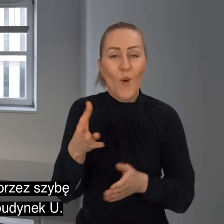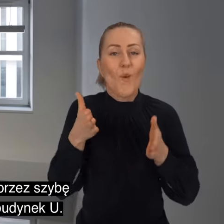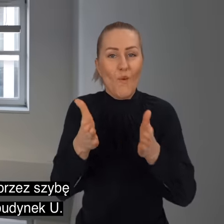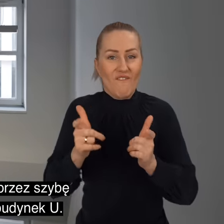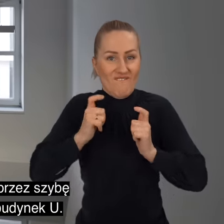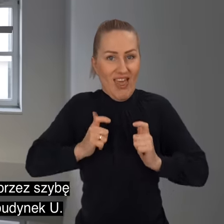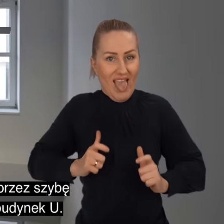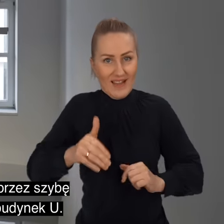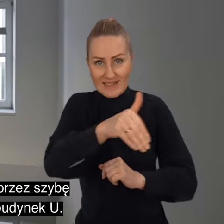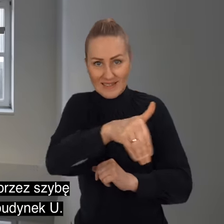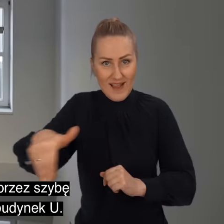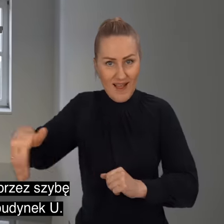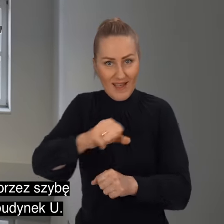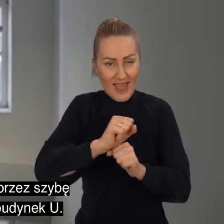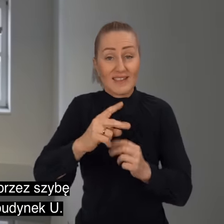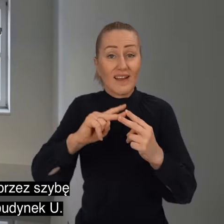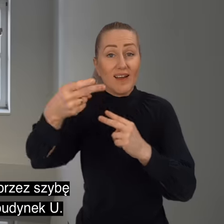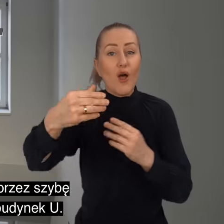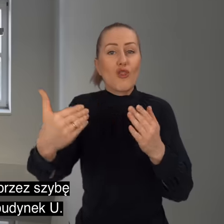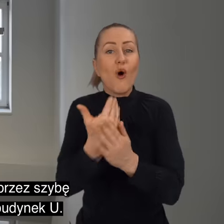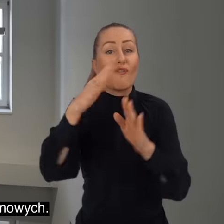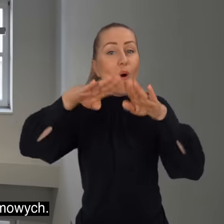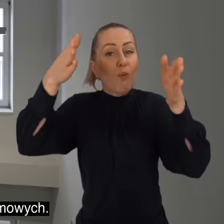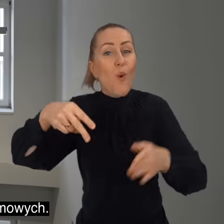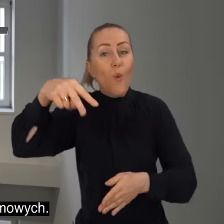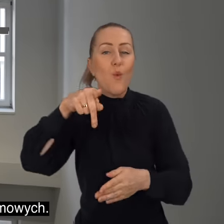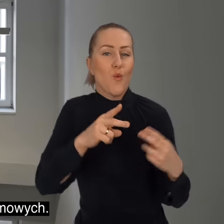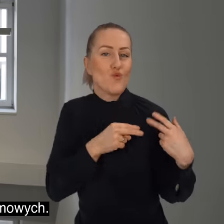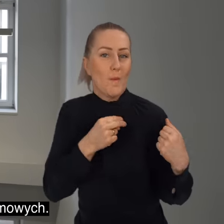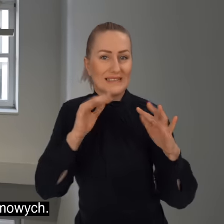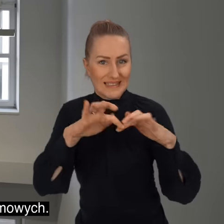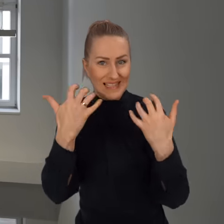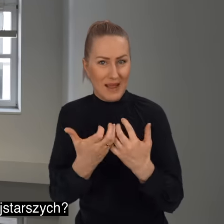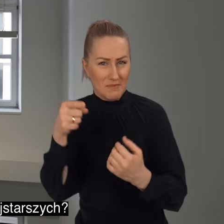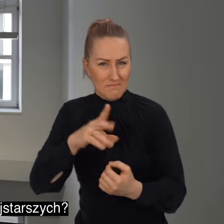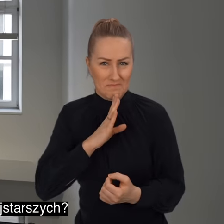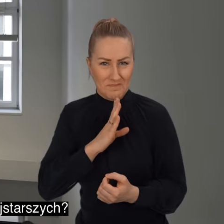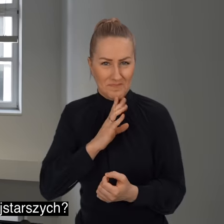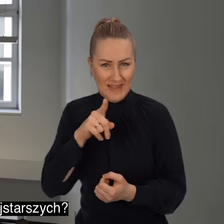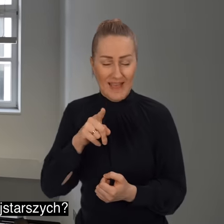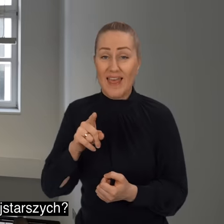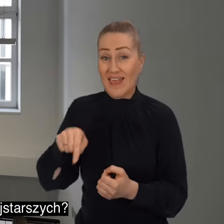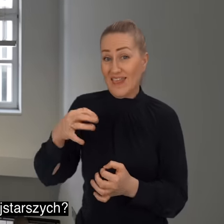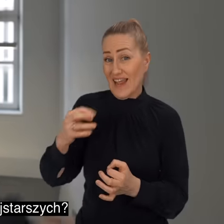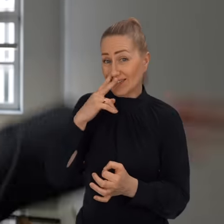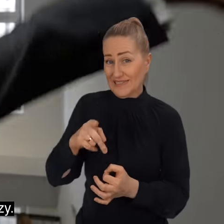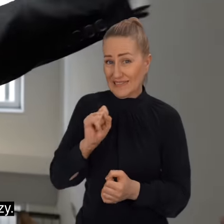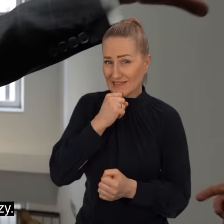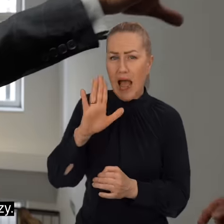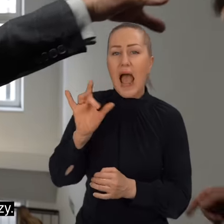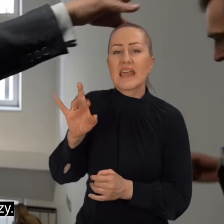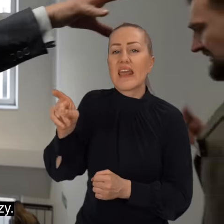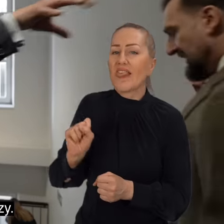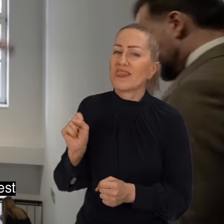widzimy ulicę Wiejską i ten nowy budynek U, najnowszy budynek Komisji Sejmowych. Tu chyba najstarszy, czy jeden z najstarszych? Nie,